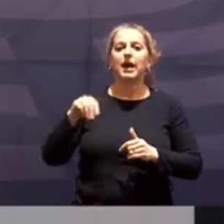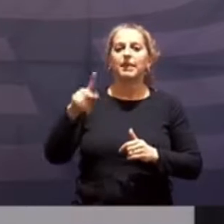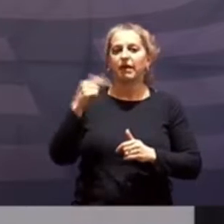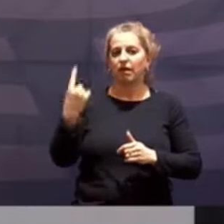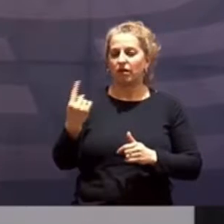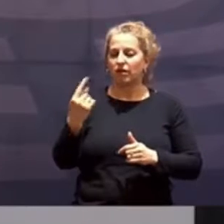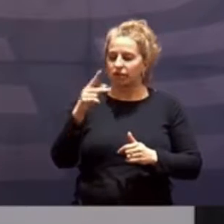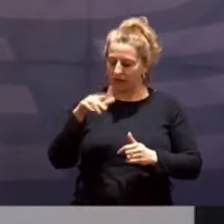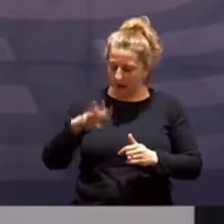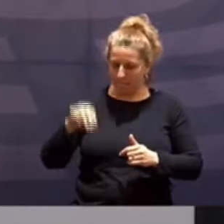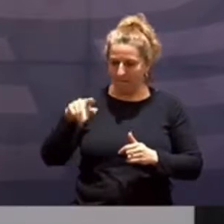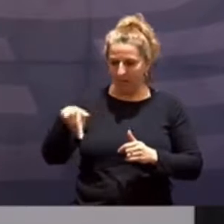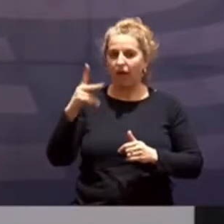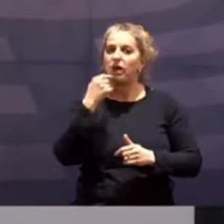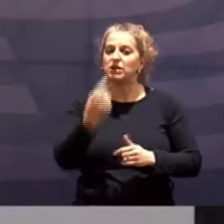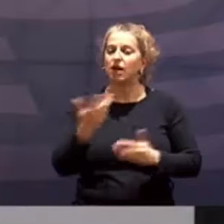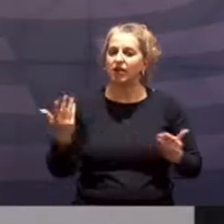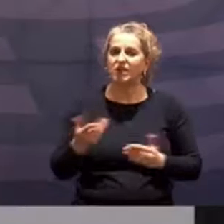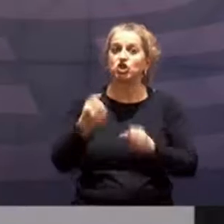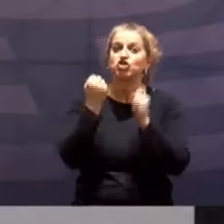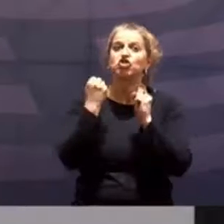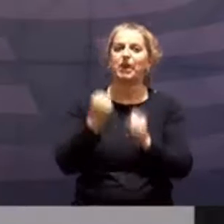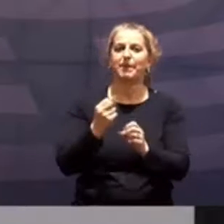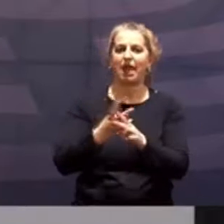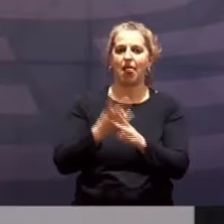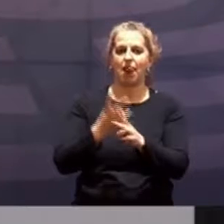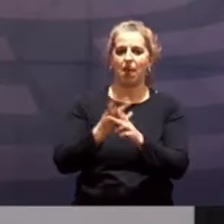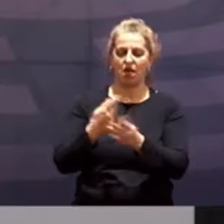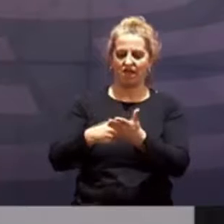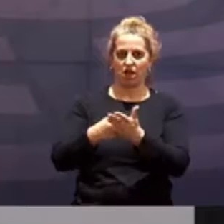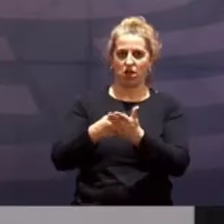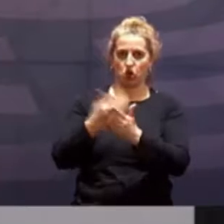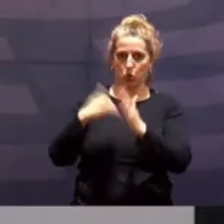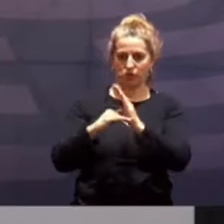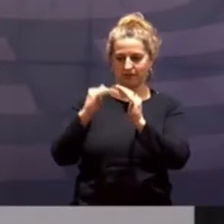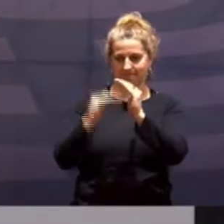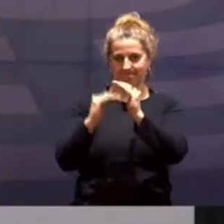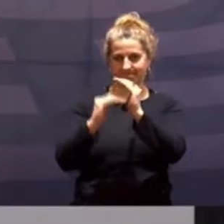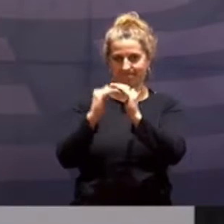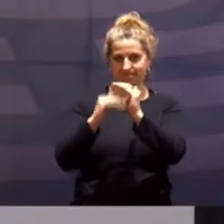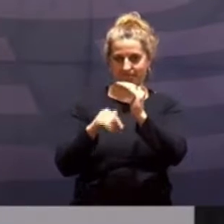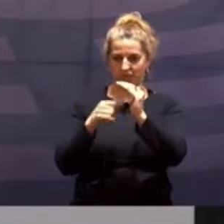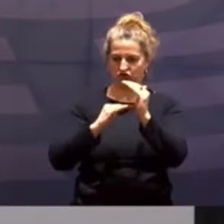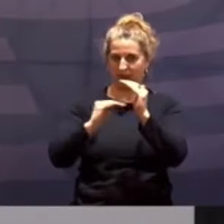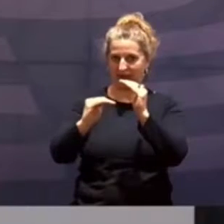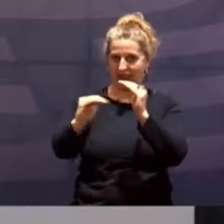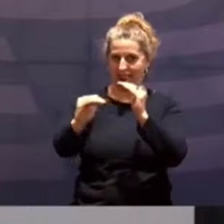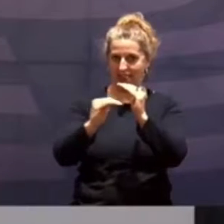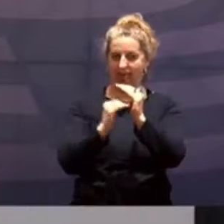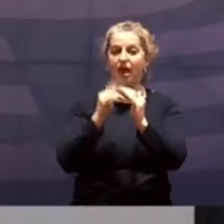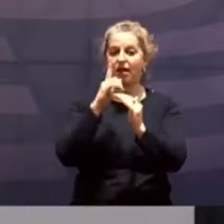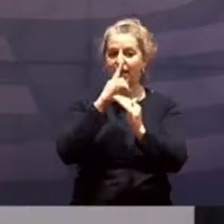die davon spricht, dass hier ein stabiler Wert unter dieser Obergrenze auch bedeutet, dass wenn wir ein